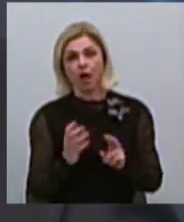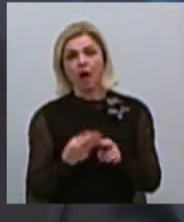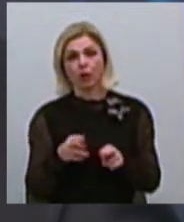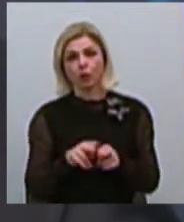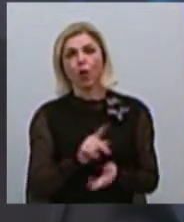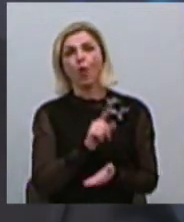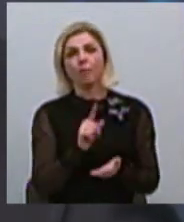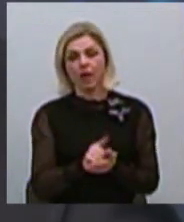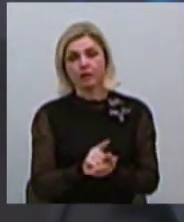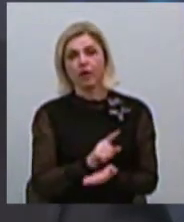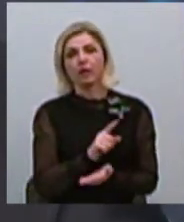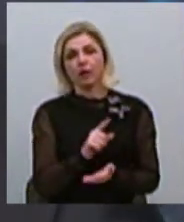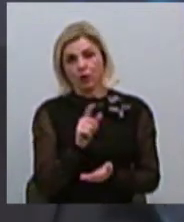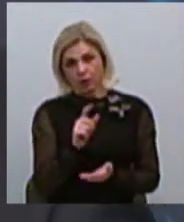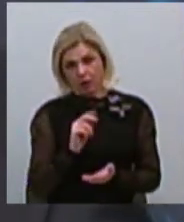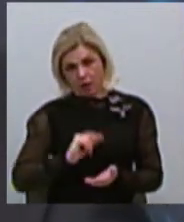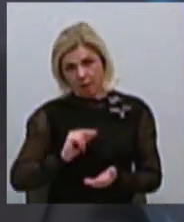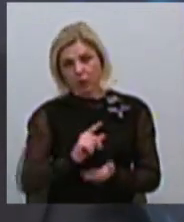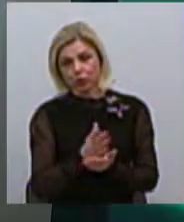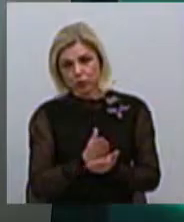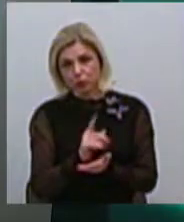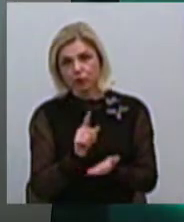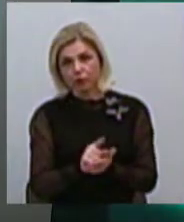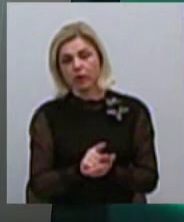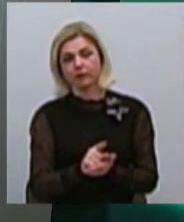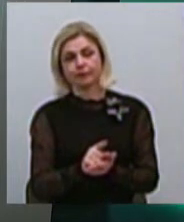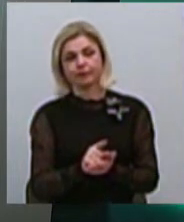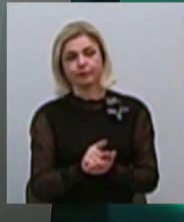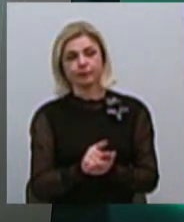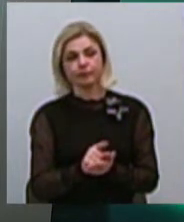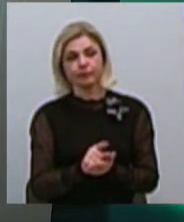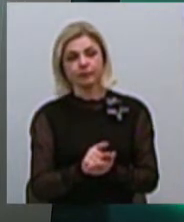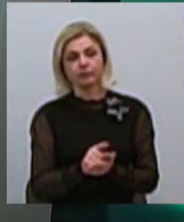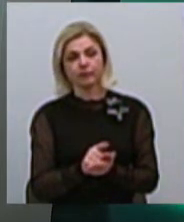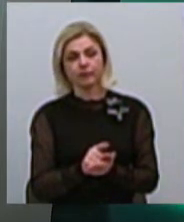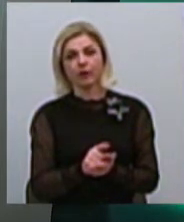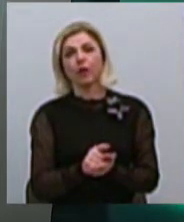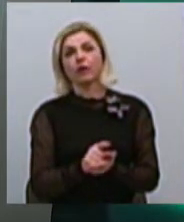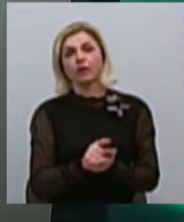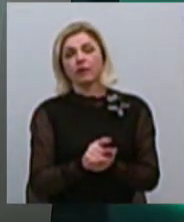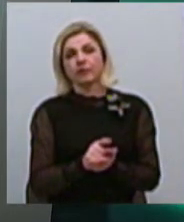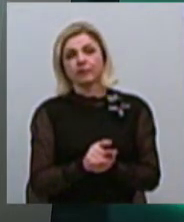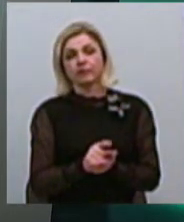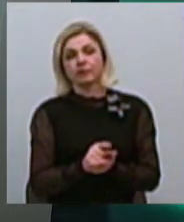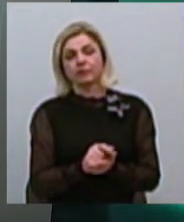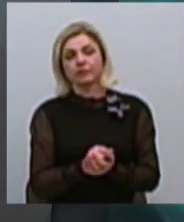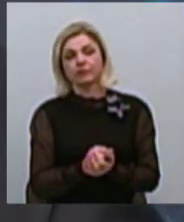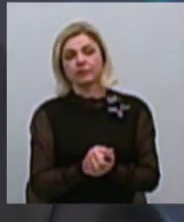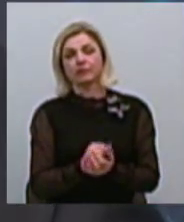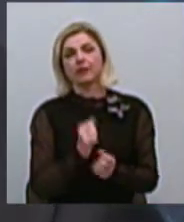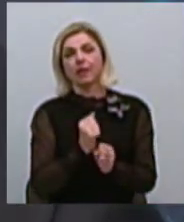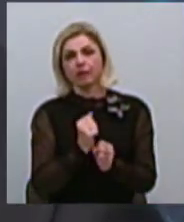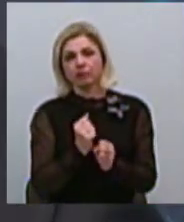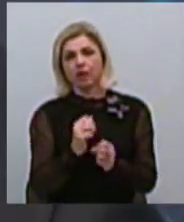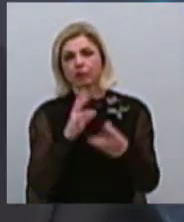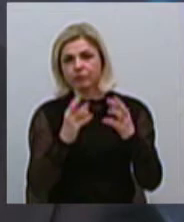должностних лиц балансодержателя, то є той організації, яка виконує проект, вистраювати